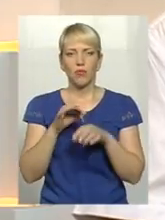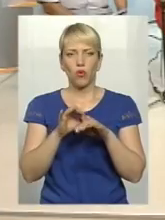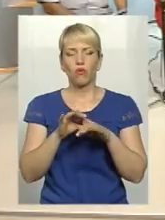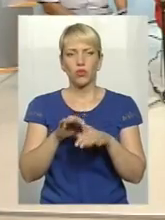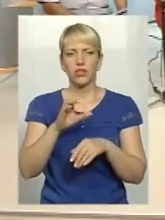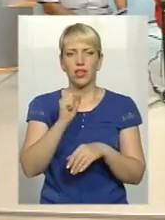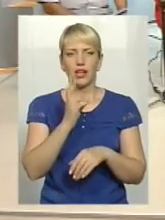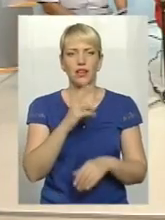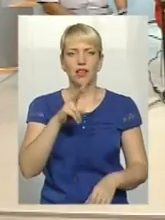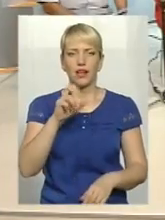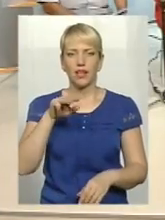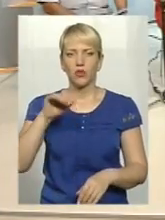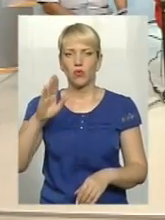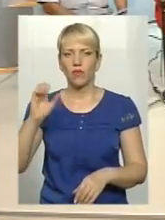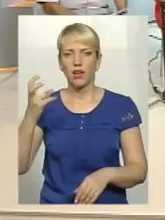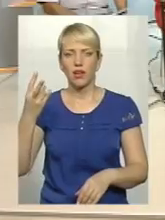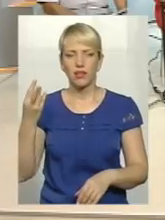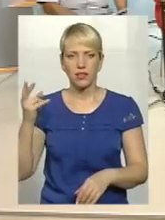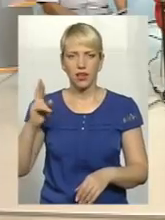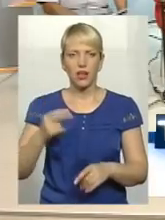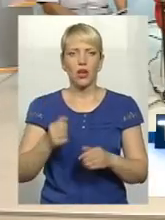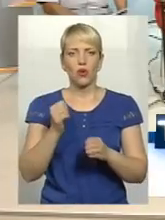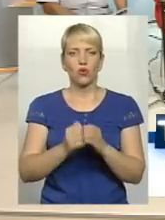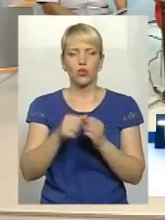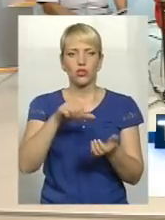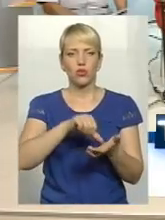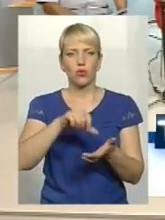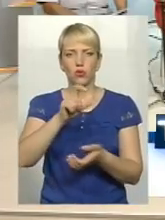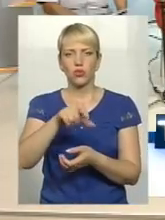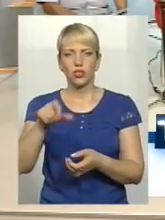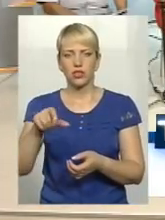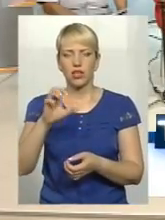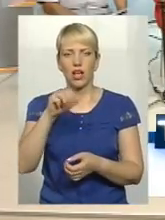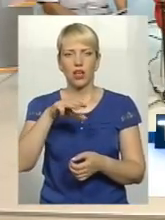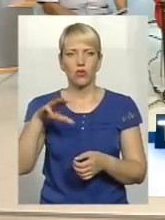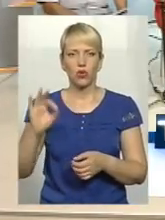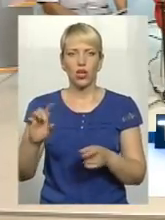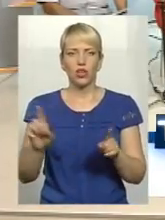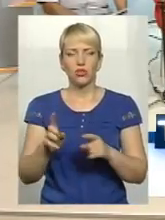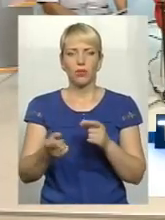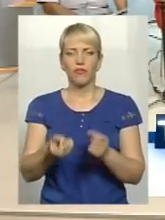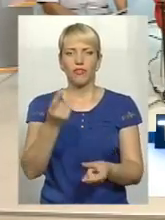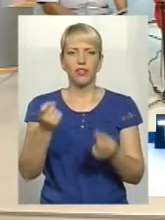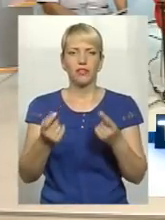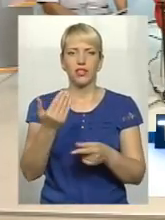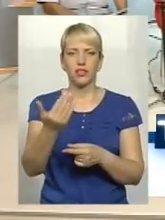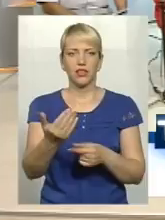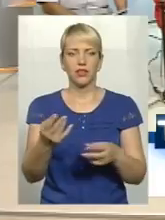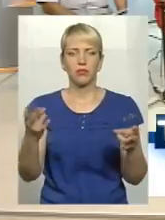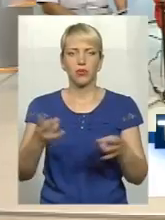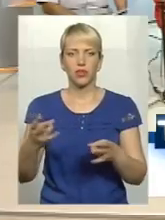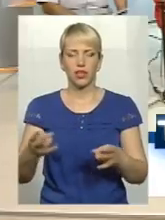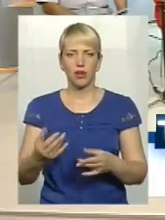учасника антитуристичної операції з метою виявлення всіх їхніх потреб, тобто